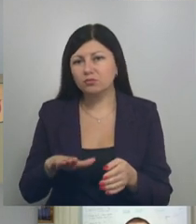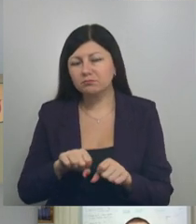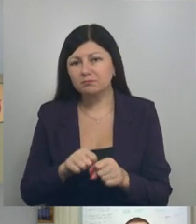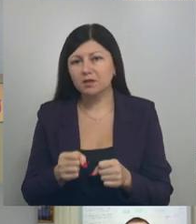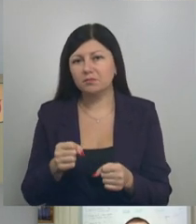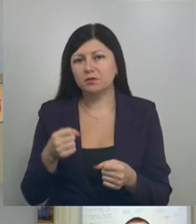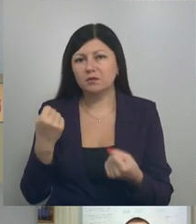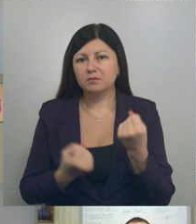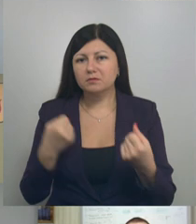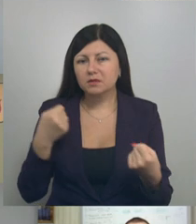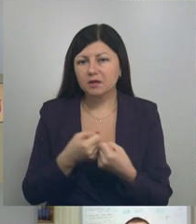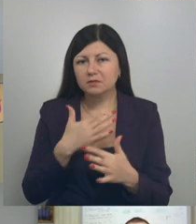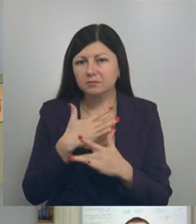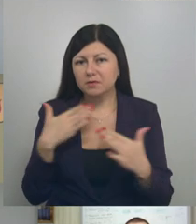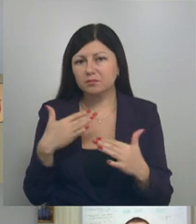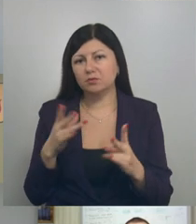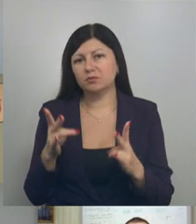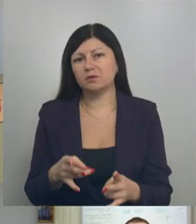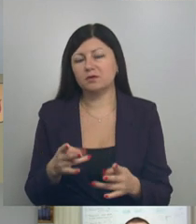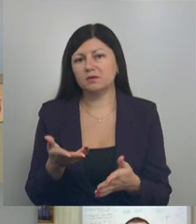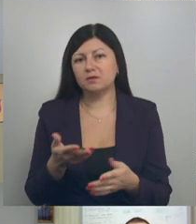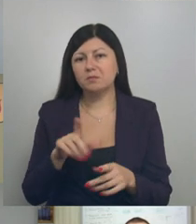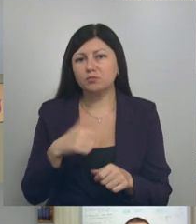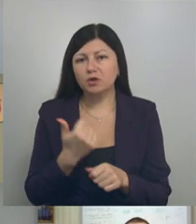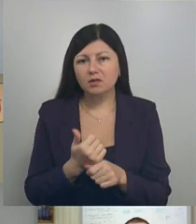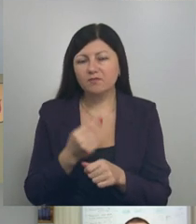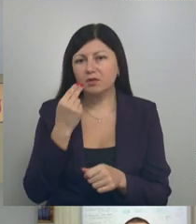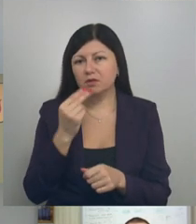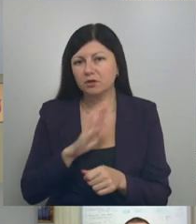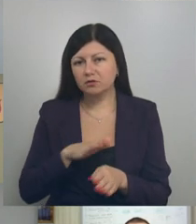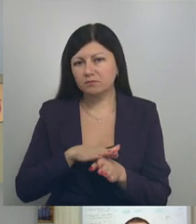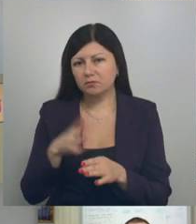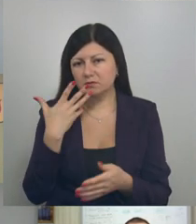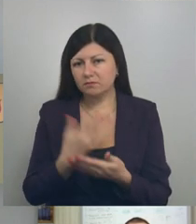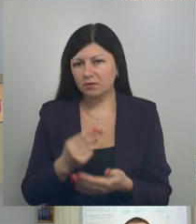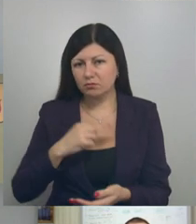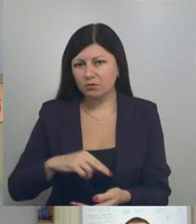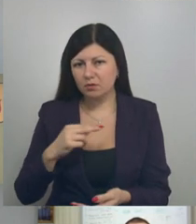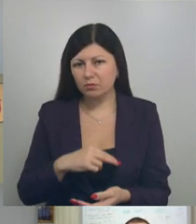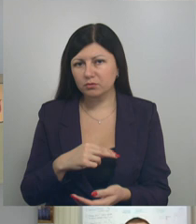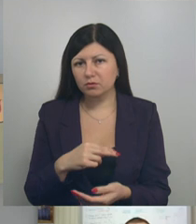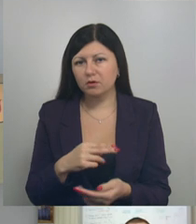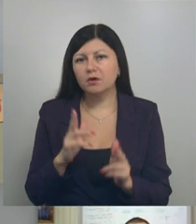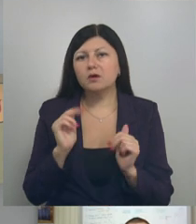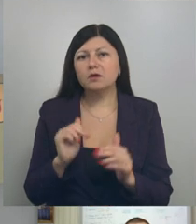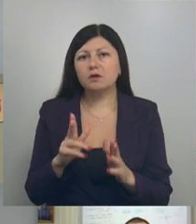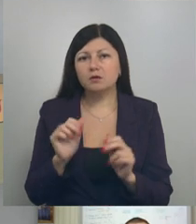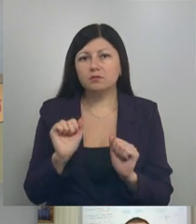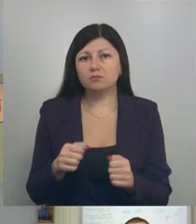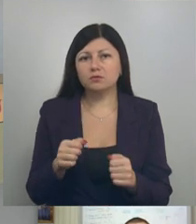бьется транспорт. Только из-за того, что глава некачественно выполняет свою работу. С какой стати стоит